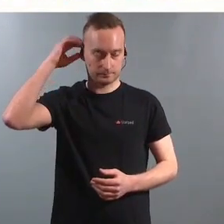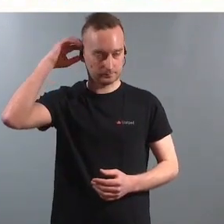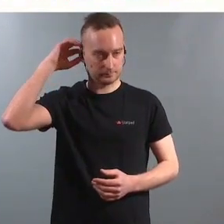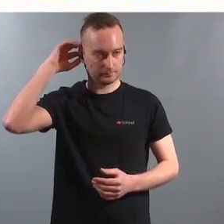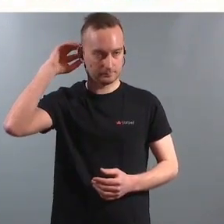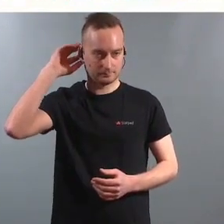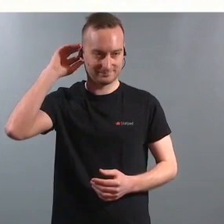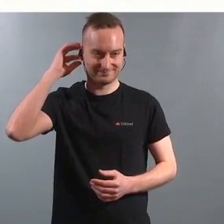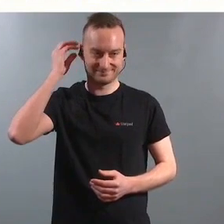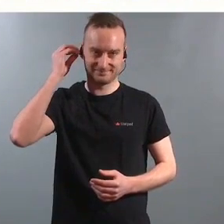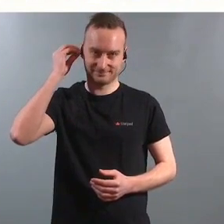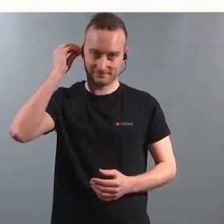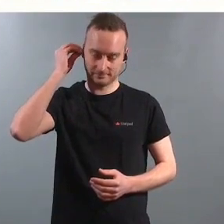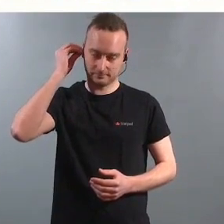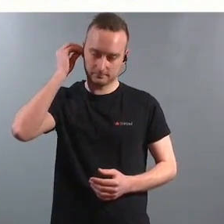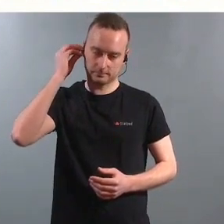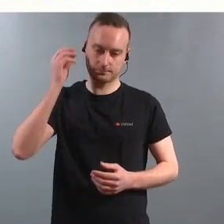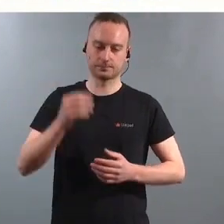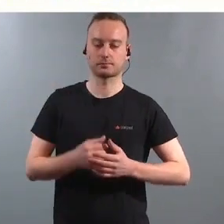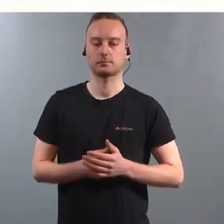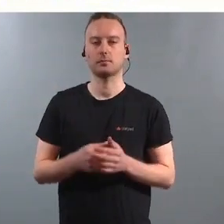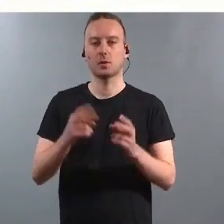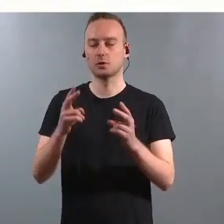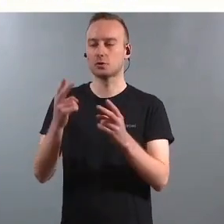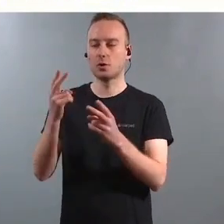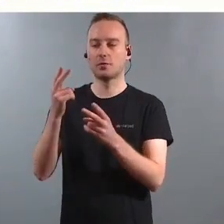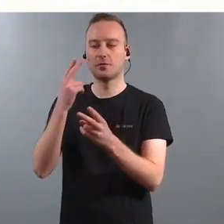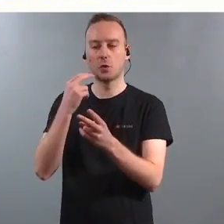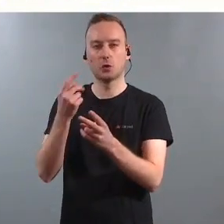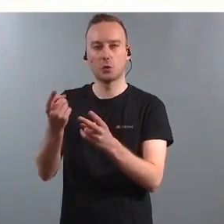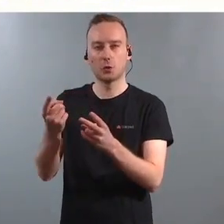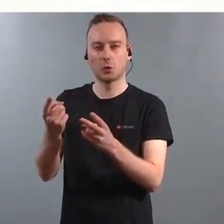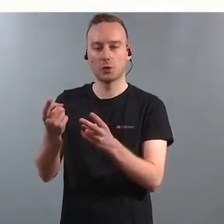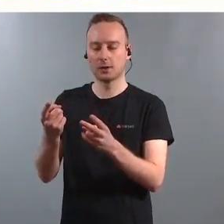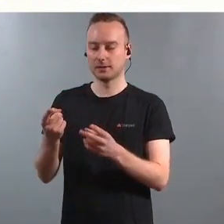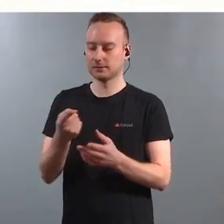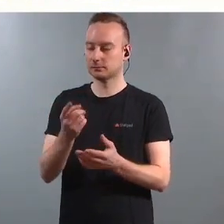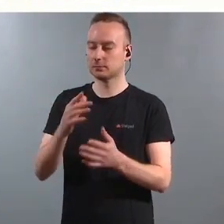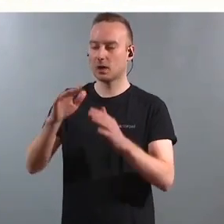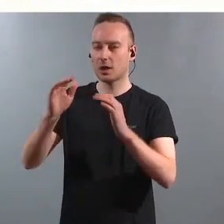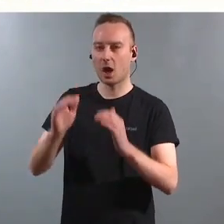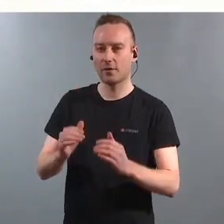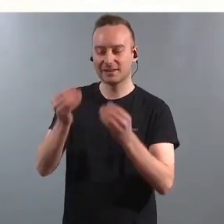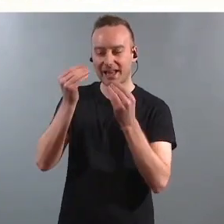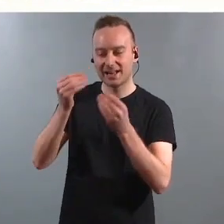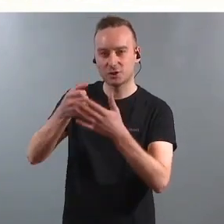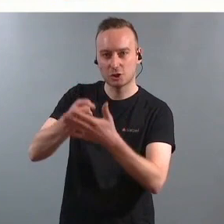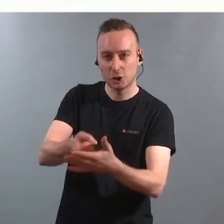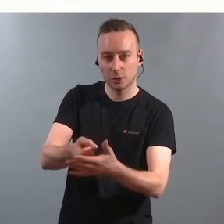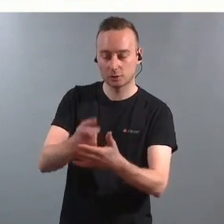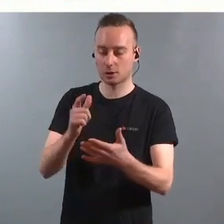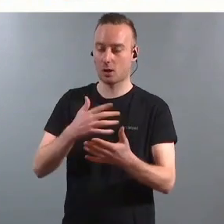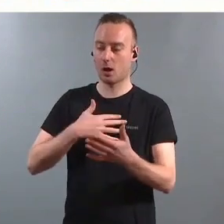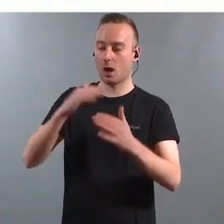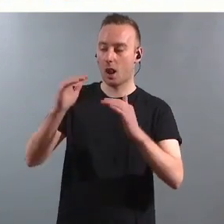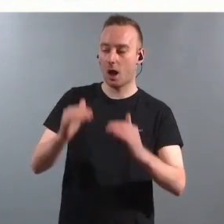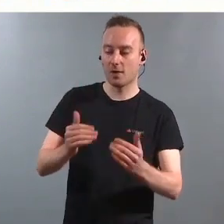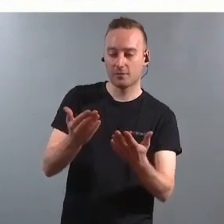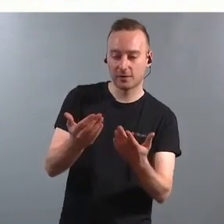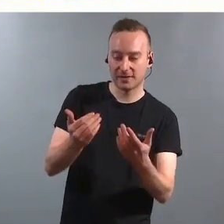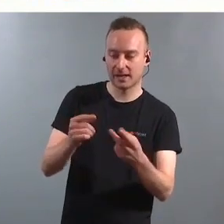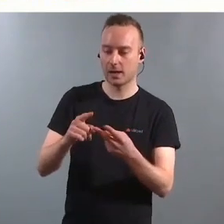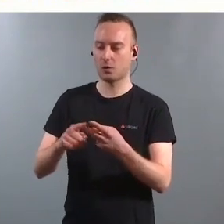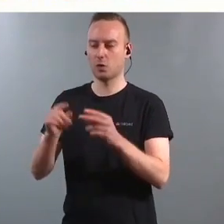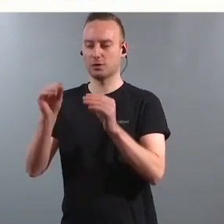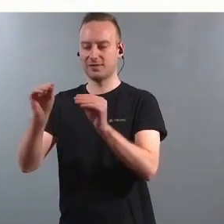Så er det et annet funn vi har. er at elevene opplevde lavt læringstrykk. Det viser seg både med lave forventninger og at undervisningen ble lagt